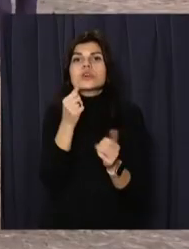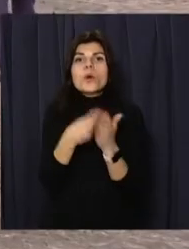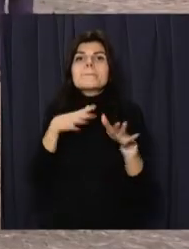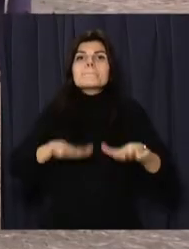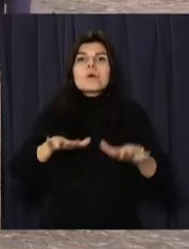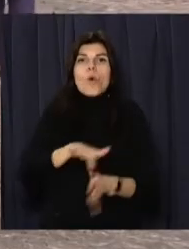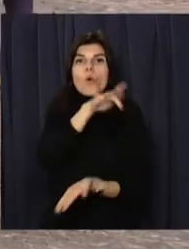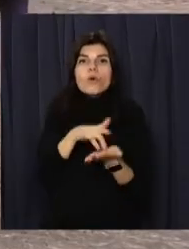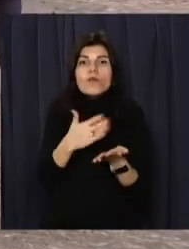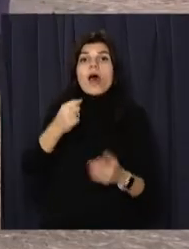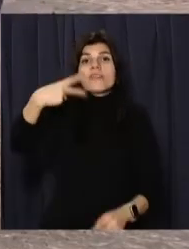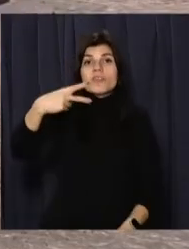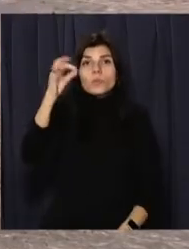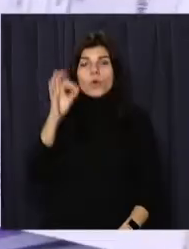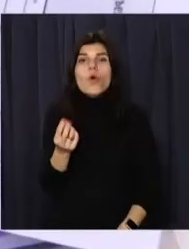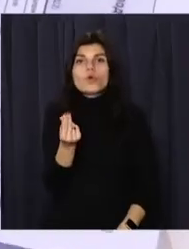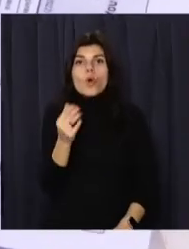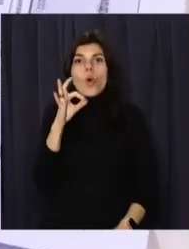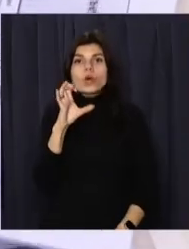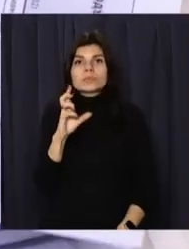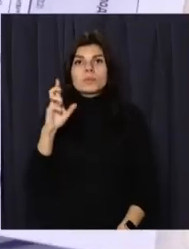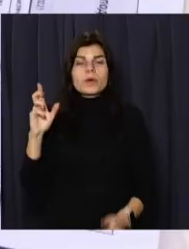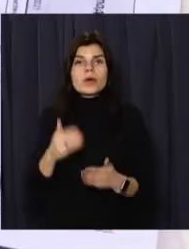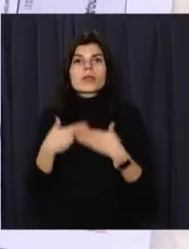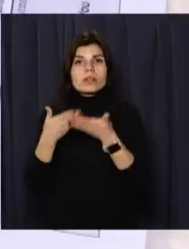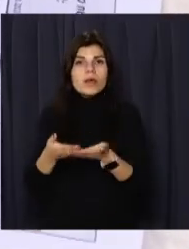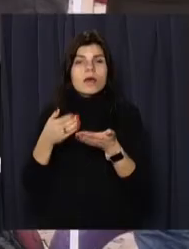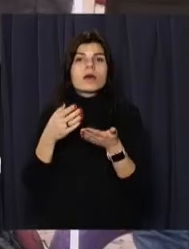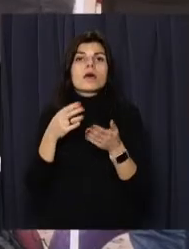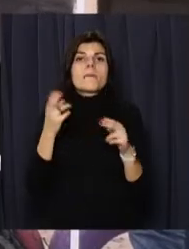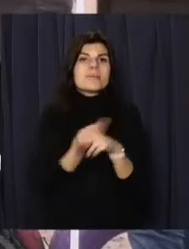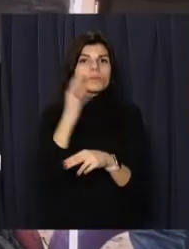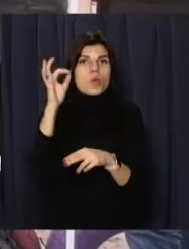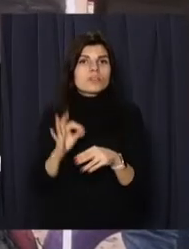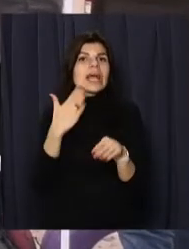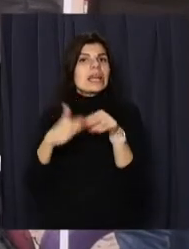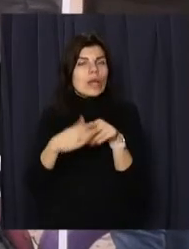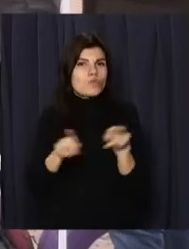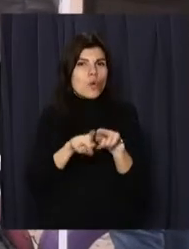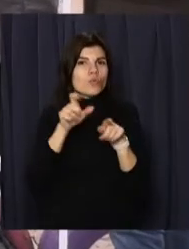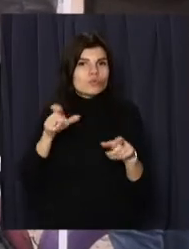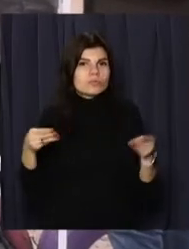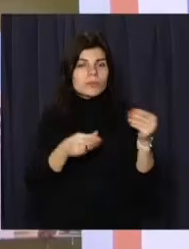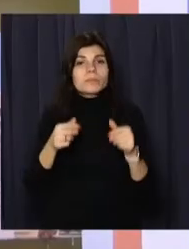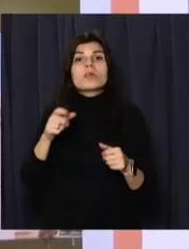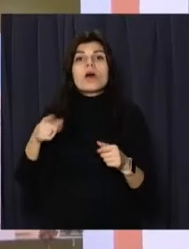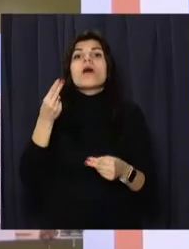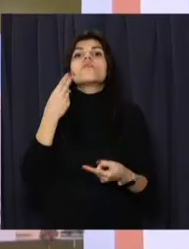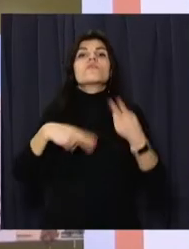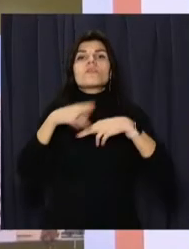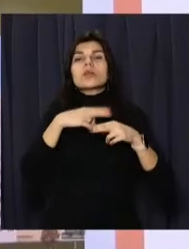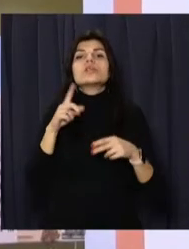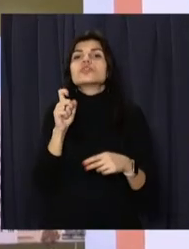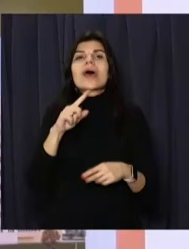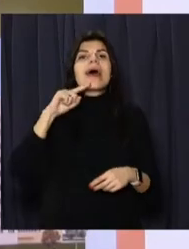міського бюджету, 20% грошей ОСББ надасть місто, як безвідсотковий кредит. Об'єднання повертатимуть гроші за